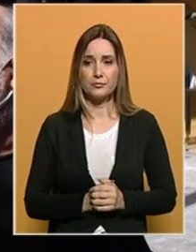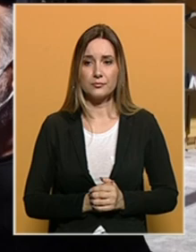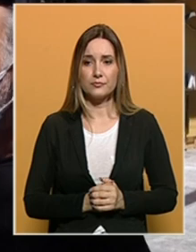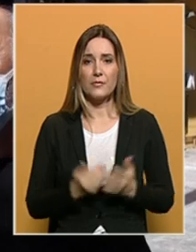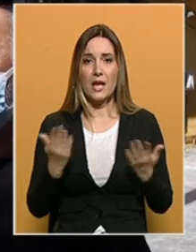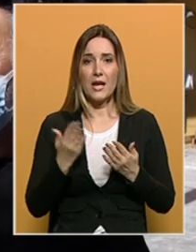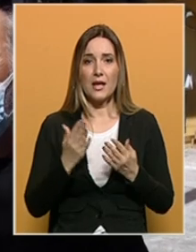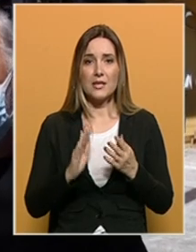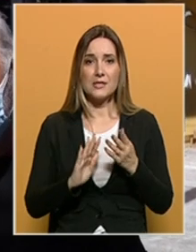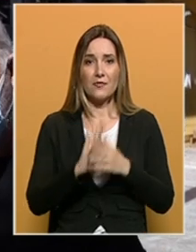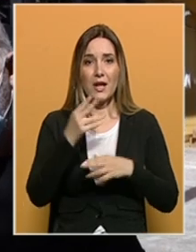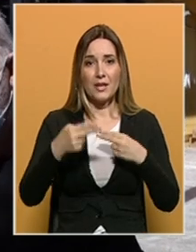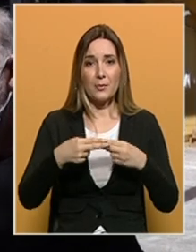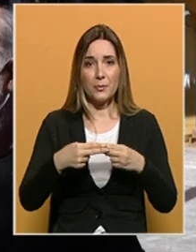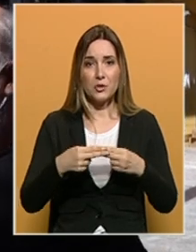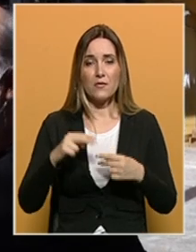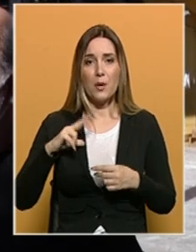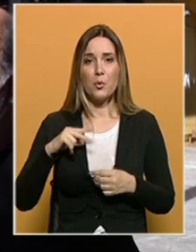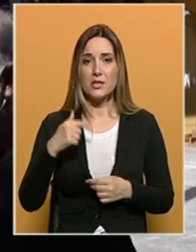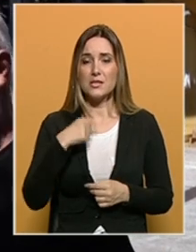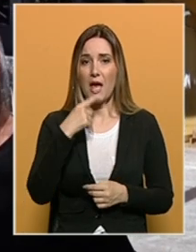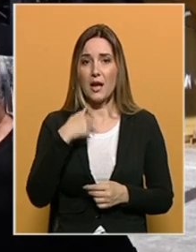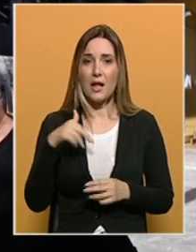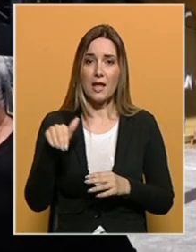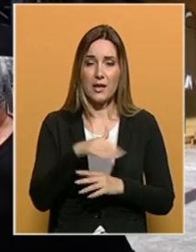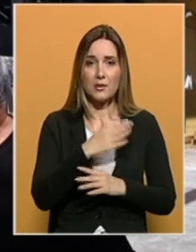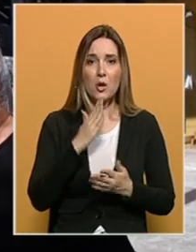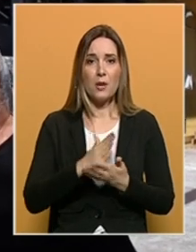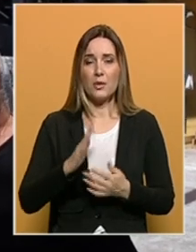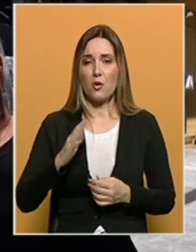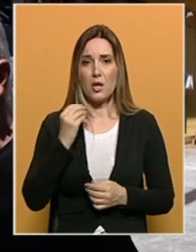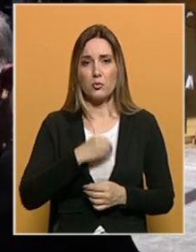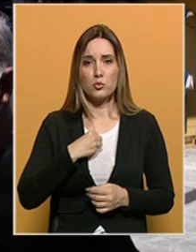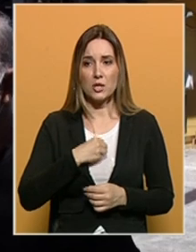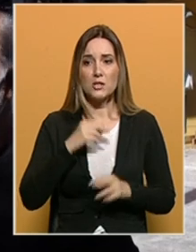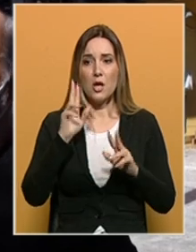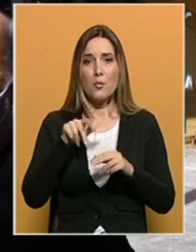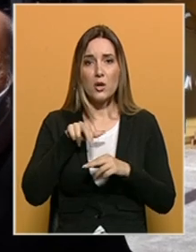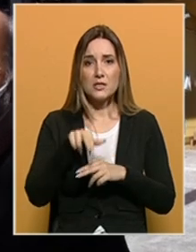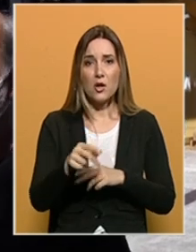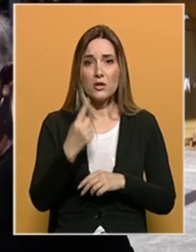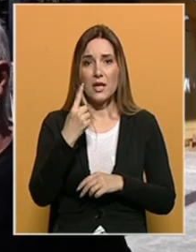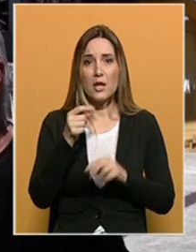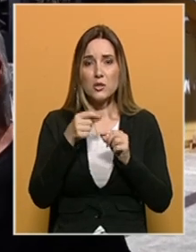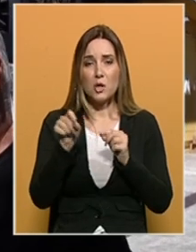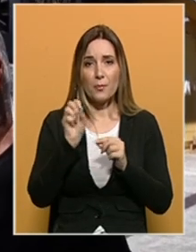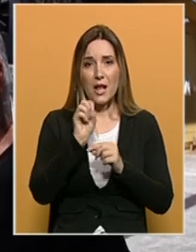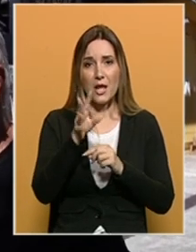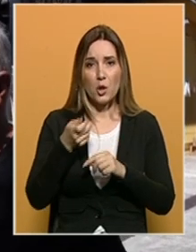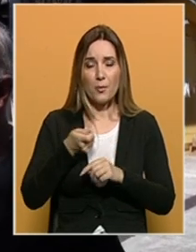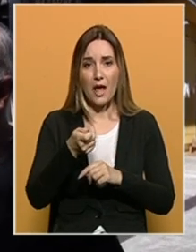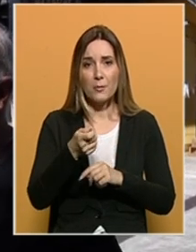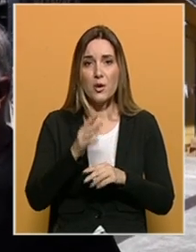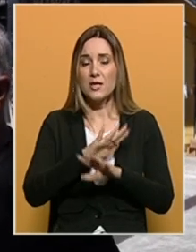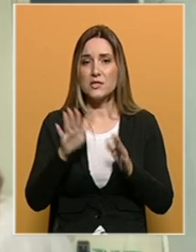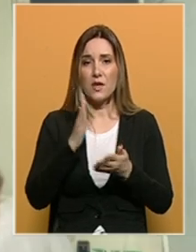Kada se vatra približavala, policija nam je rekla da odemo. Bilo je užasno. Mogli ste hodati jedino sa upaljenom lampom jer je sve